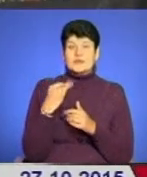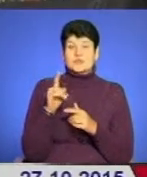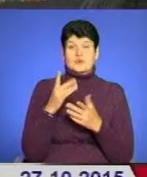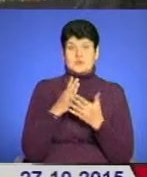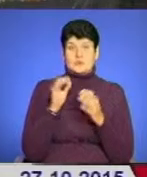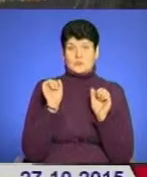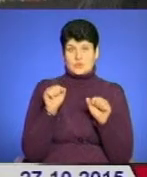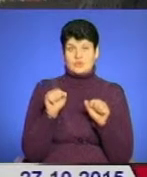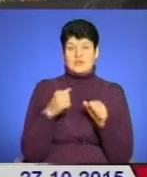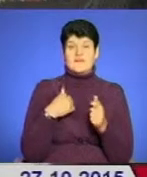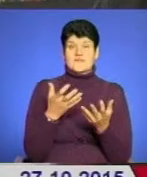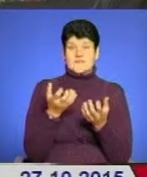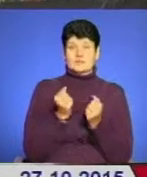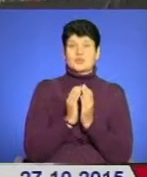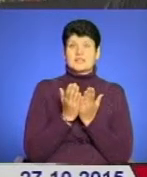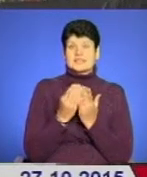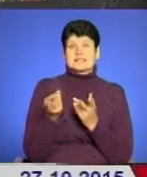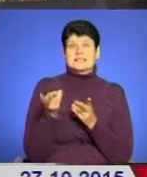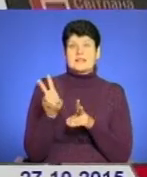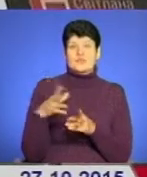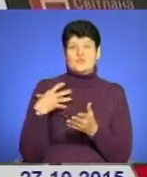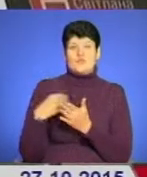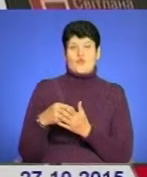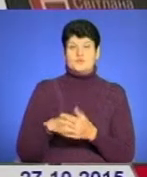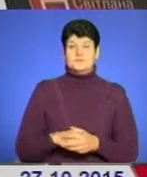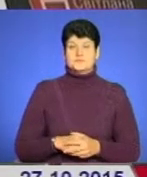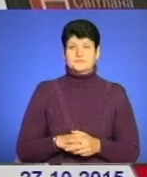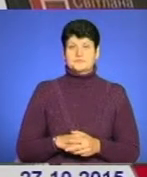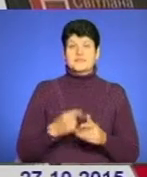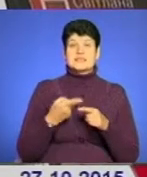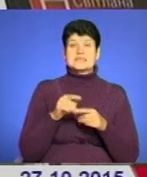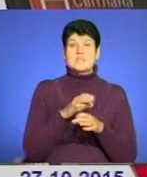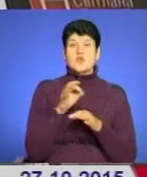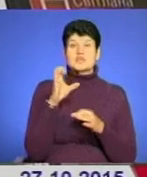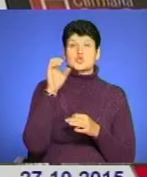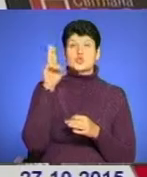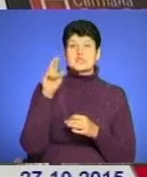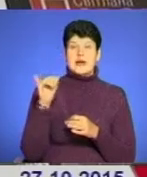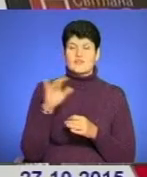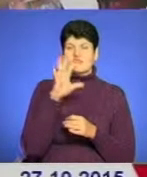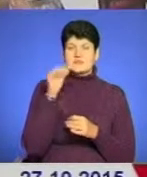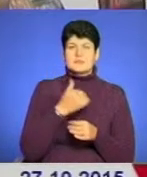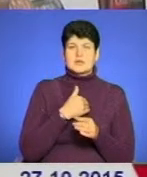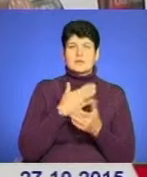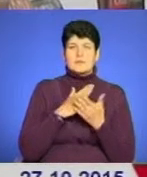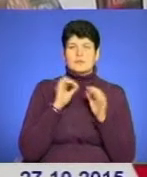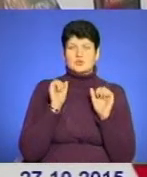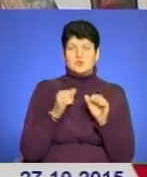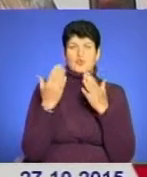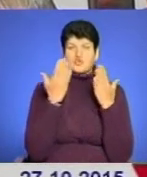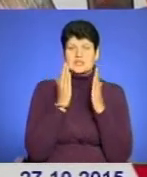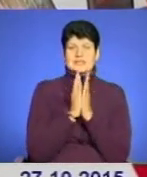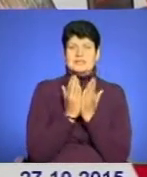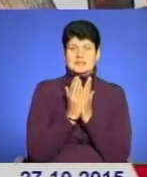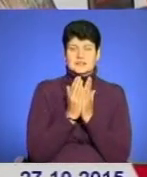ймовірність, що я візьму все-таки книгу і залишу свою. Цей проєкт соціальний. Усі бажаючі мають змогу почитати книги.